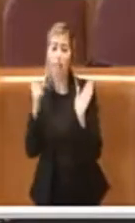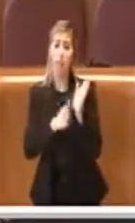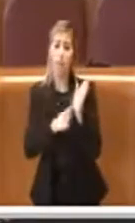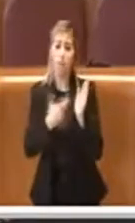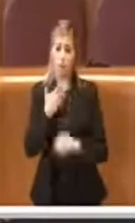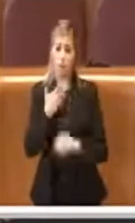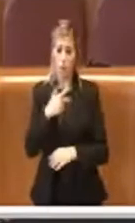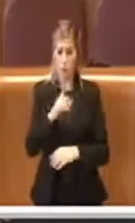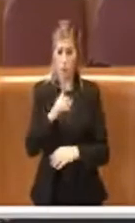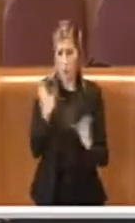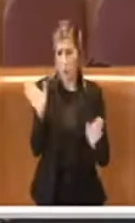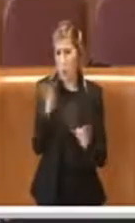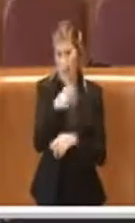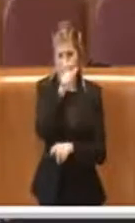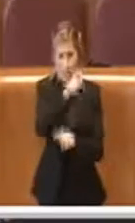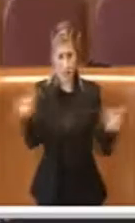altri.